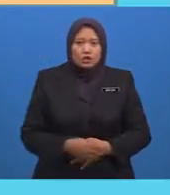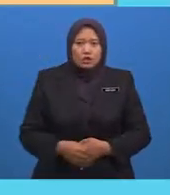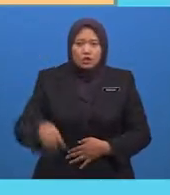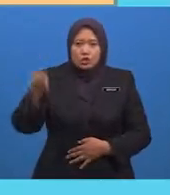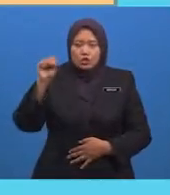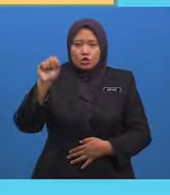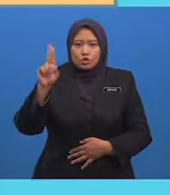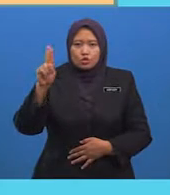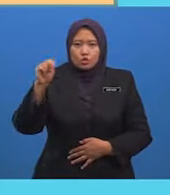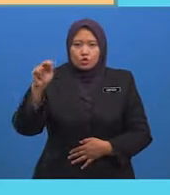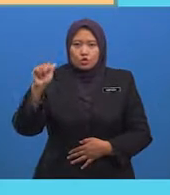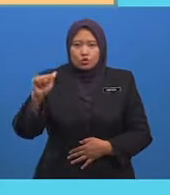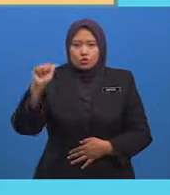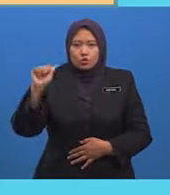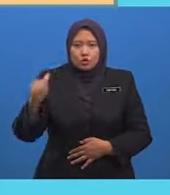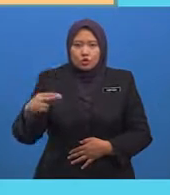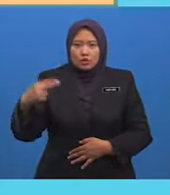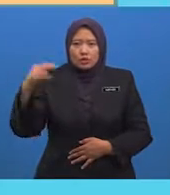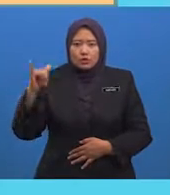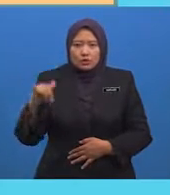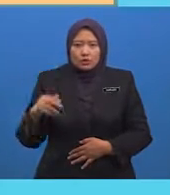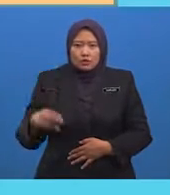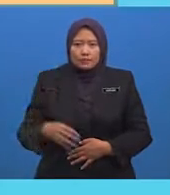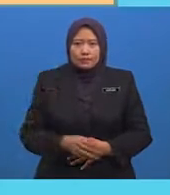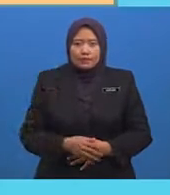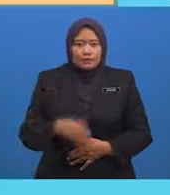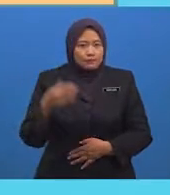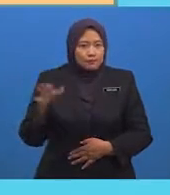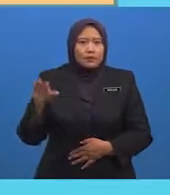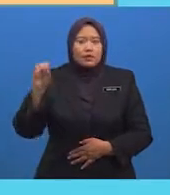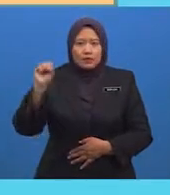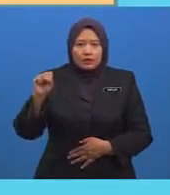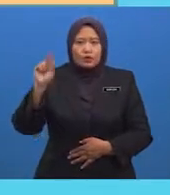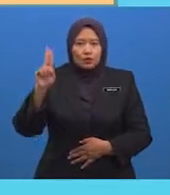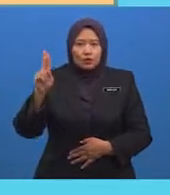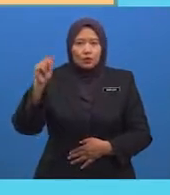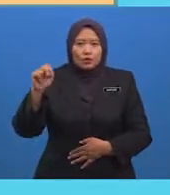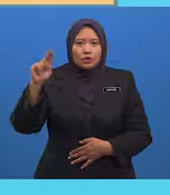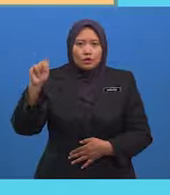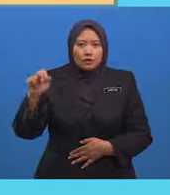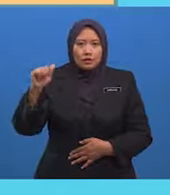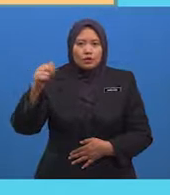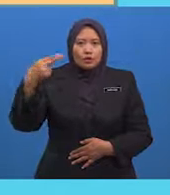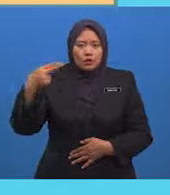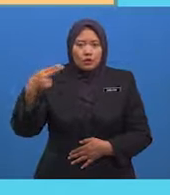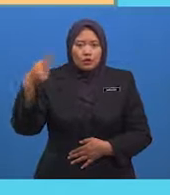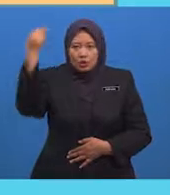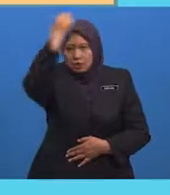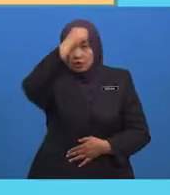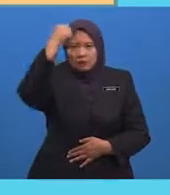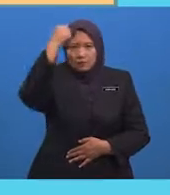dihidupkan Dan Bida'ah Dapat dihapuskan Hukum-hukum Allah